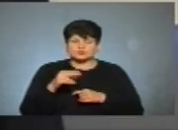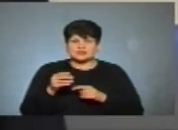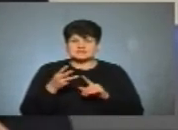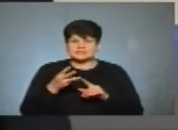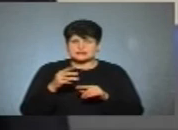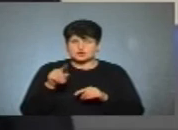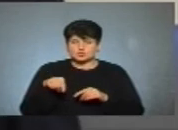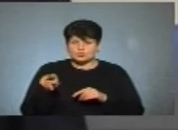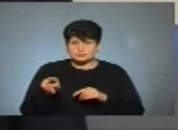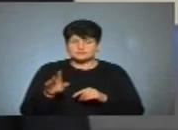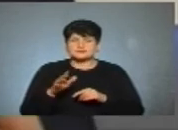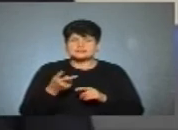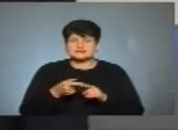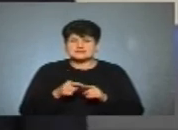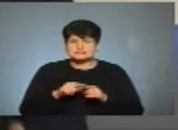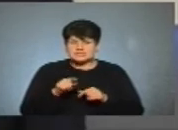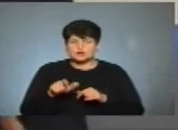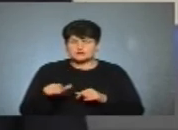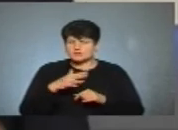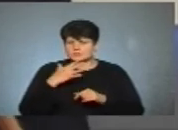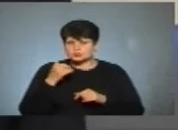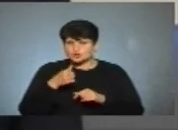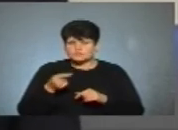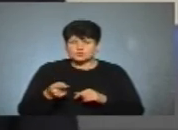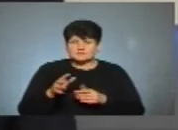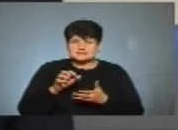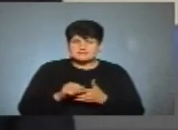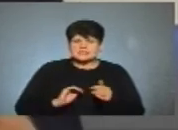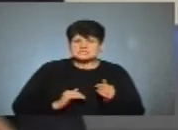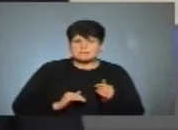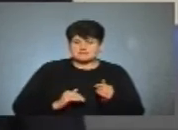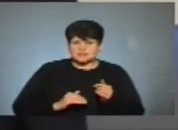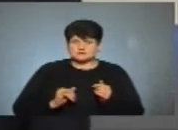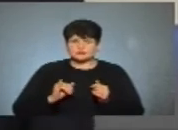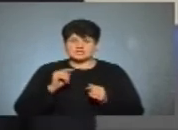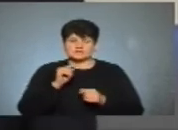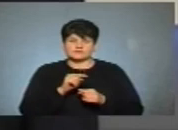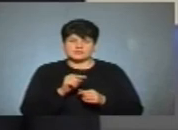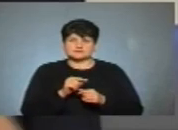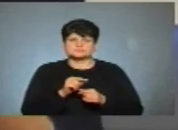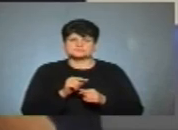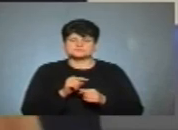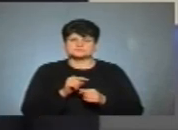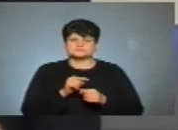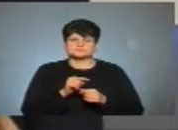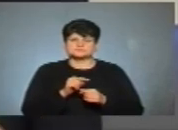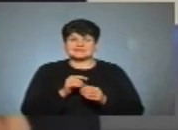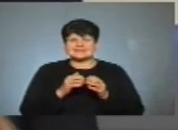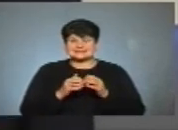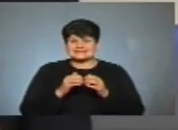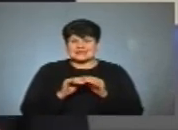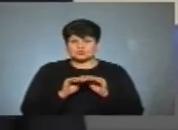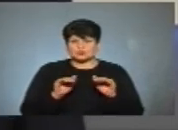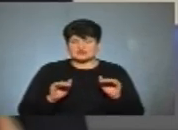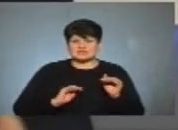номер. Це людина, яка багато років в Тернополі саме займається бізнесом і саме він як середнього